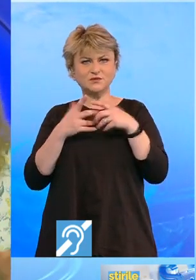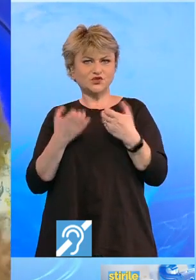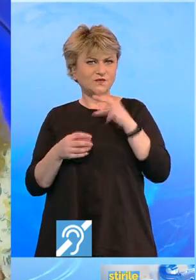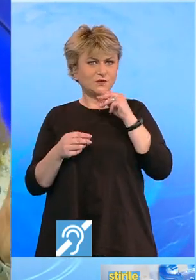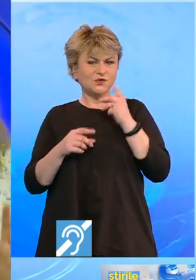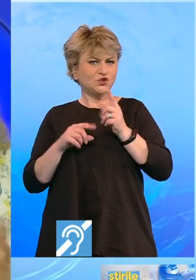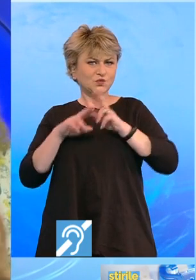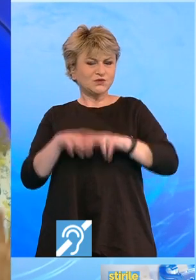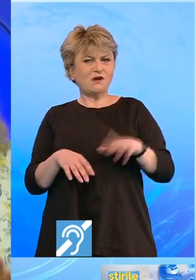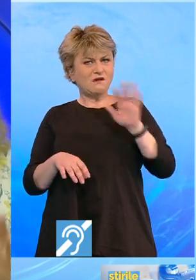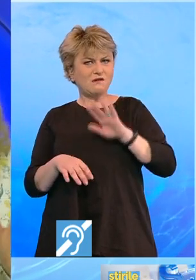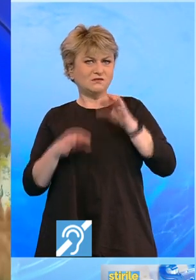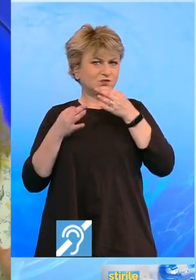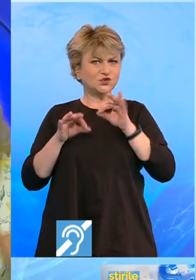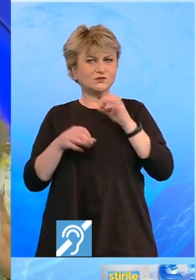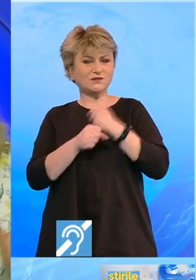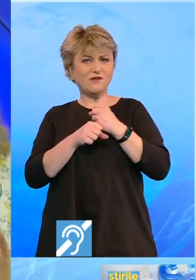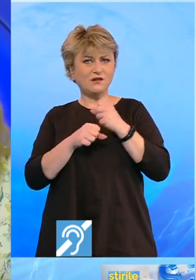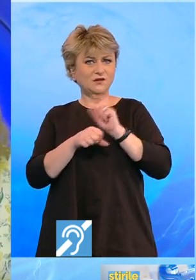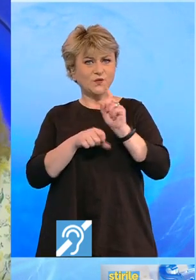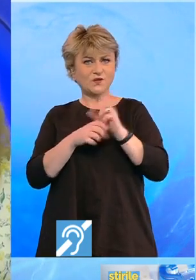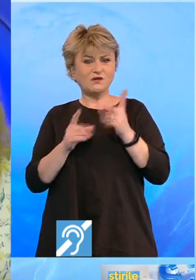Bun găsit! Bun